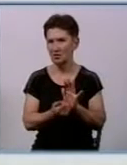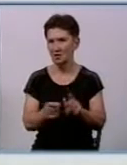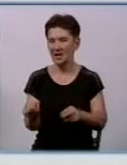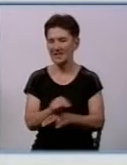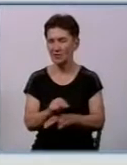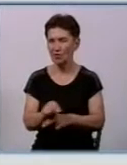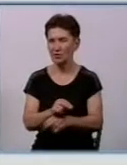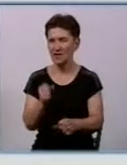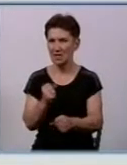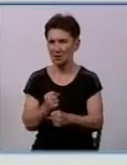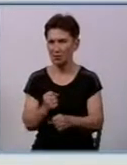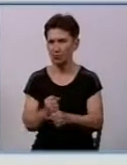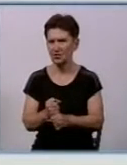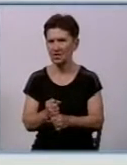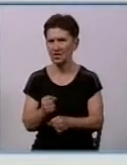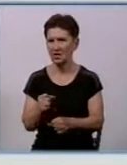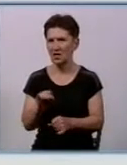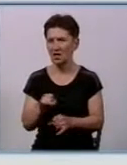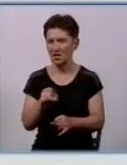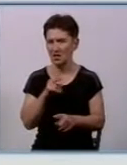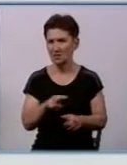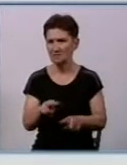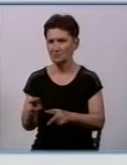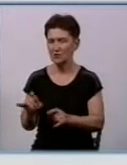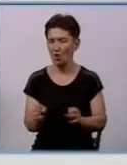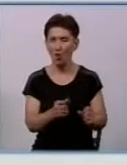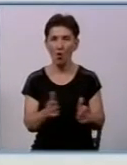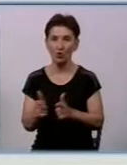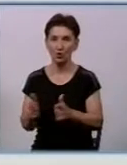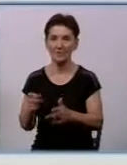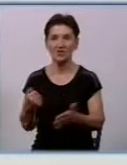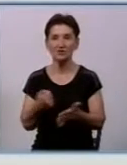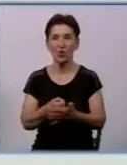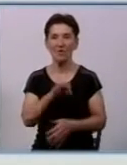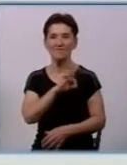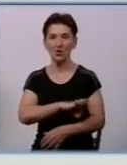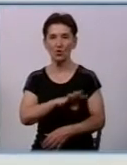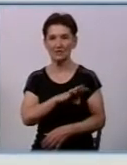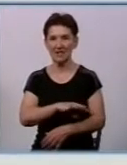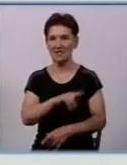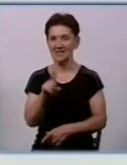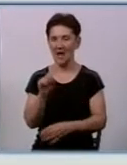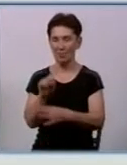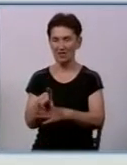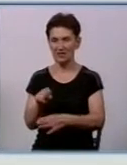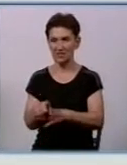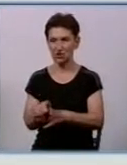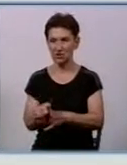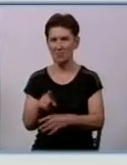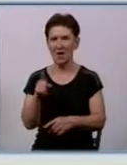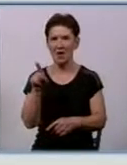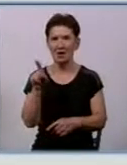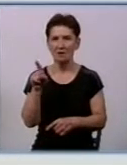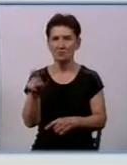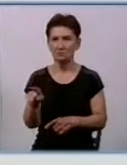захисних споруд комунальної форми власності та утримання їх постійної готовності до використання за призначенням. Підпис Сергія Коваленко, начальника міського